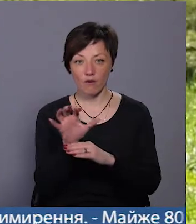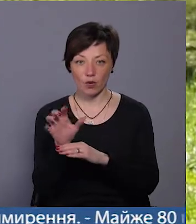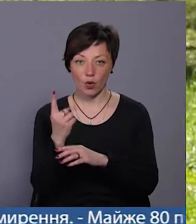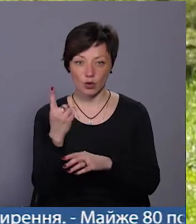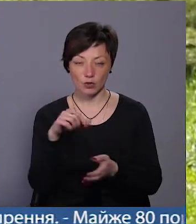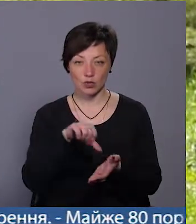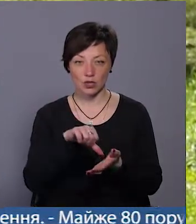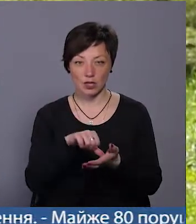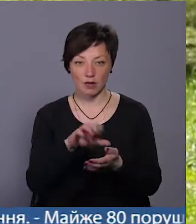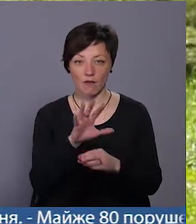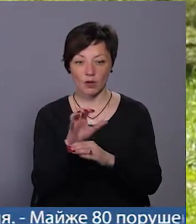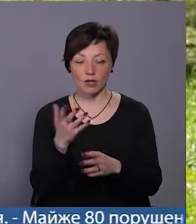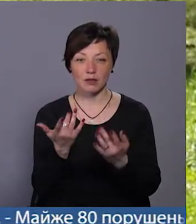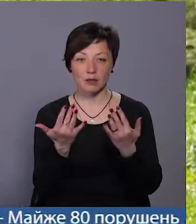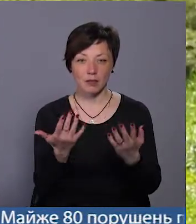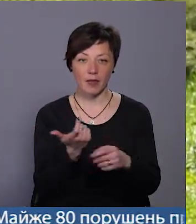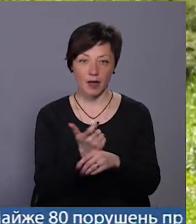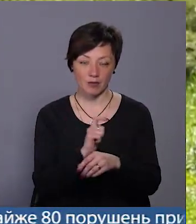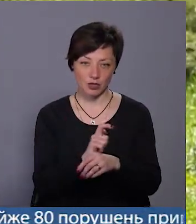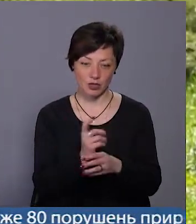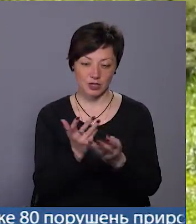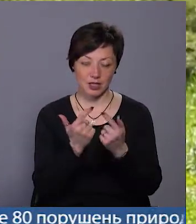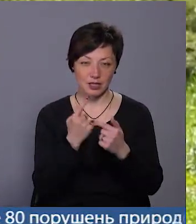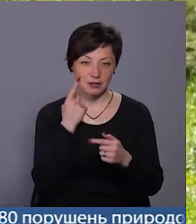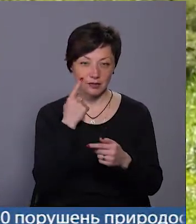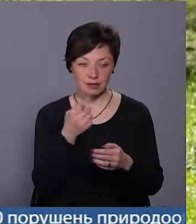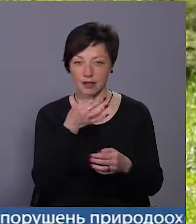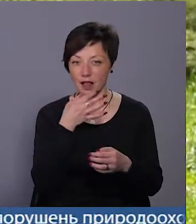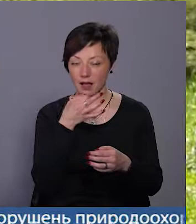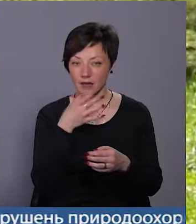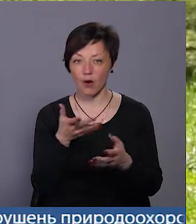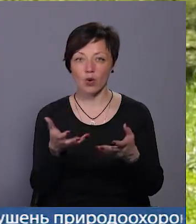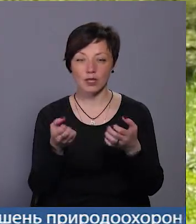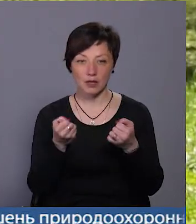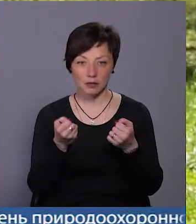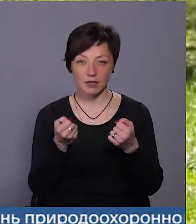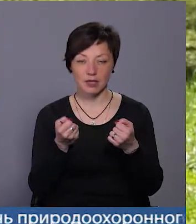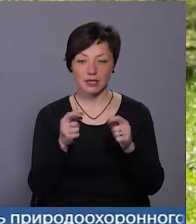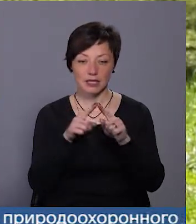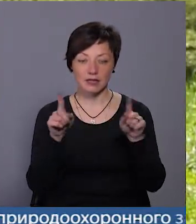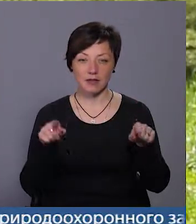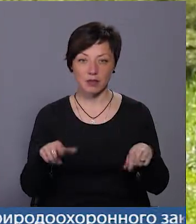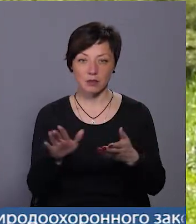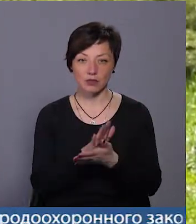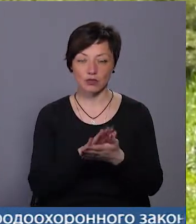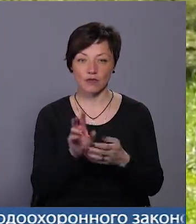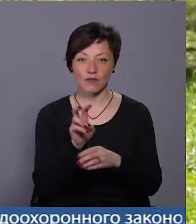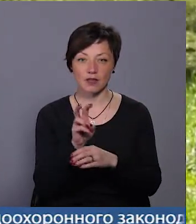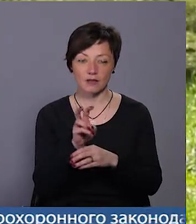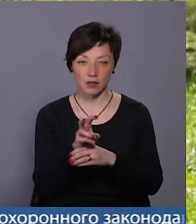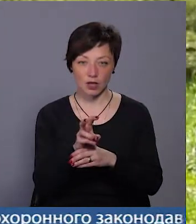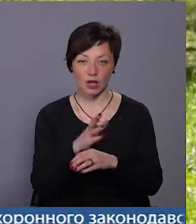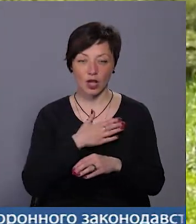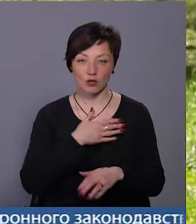учасник, фотографія якого набере найбільшу кількість лайків. І отримає він сертифікат на безкоштовне відвідання